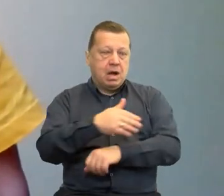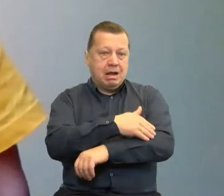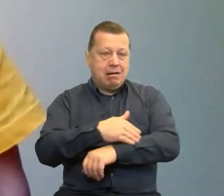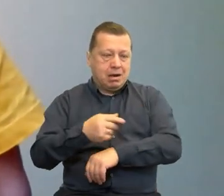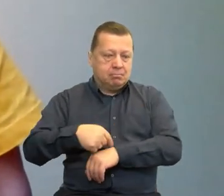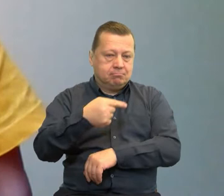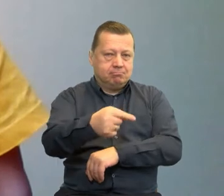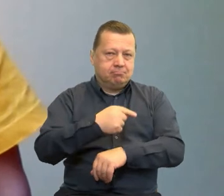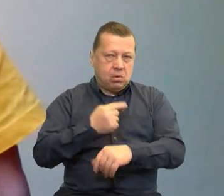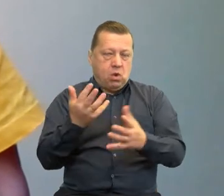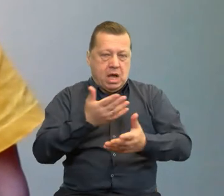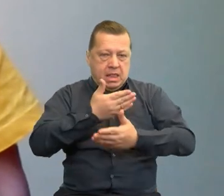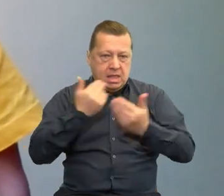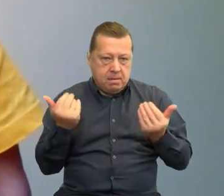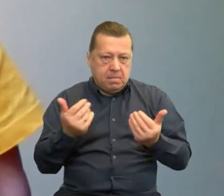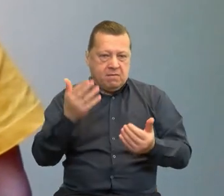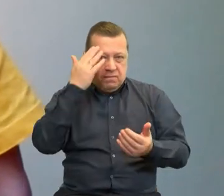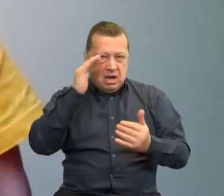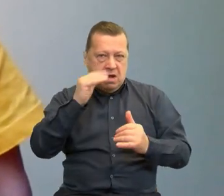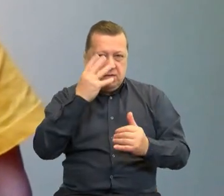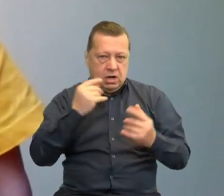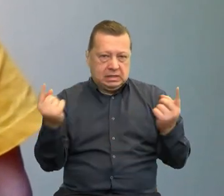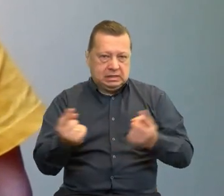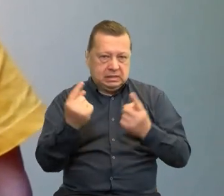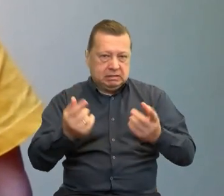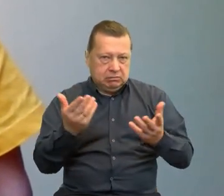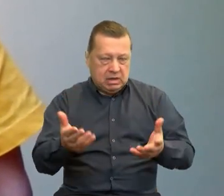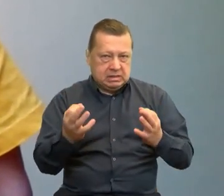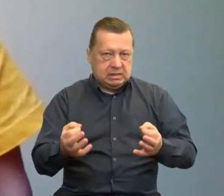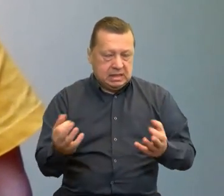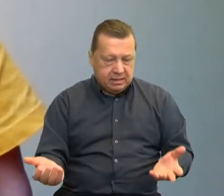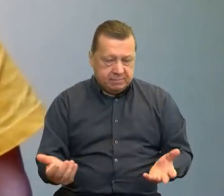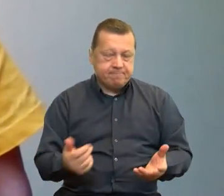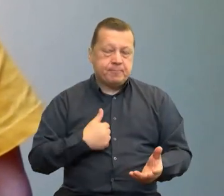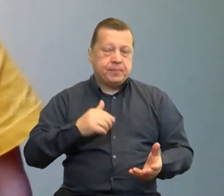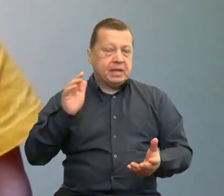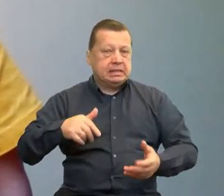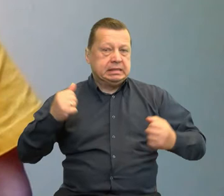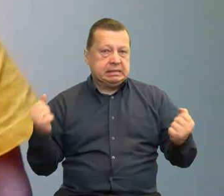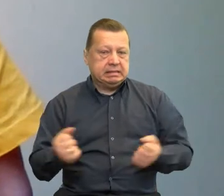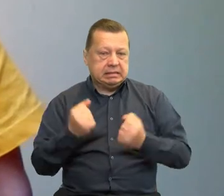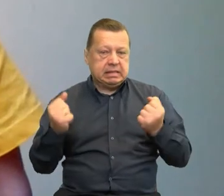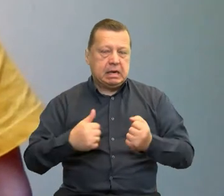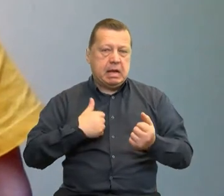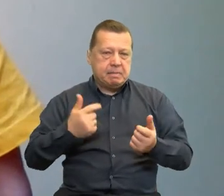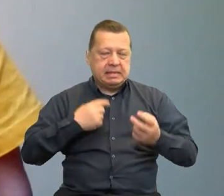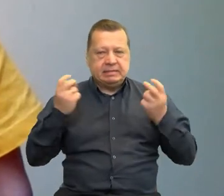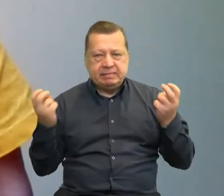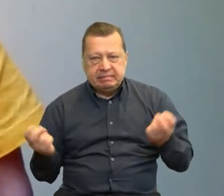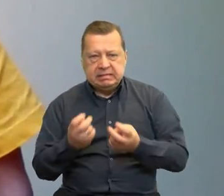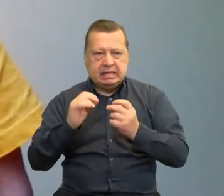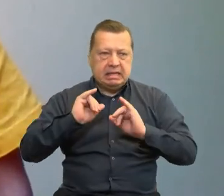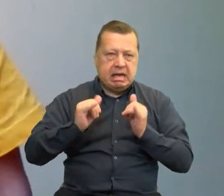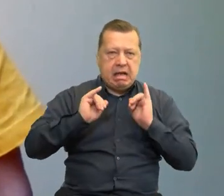pewnie wiecie, że mamy sytuację w Turowie bardzo zaognioną. My staramy się ją jakby trochę tonować i poszukiwać tutaj jakichś